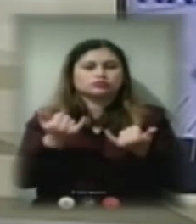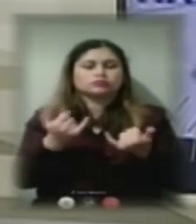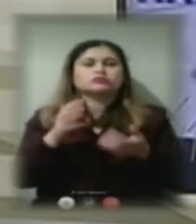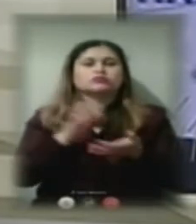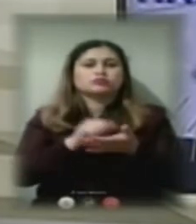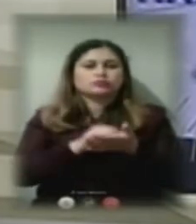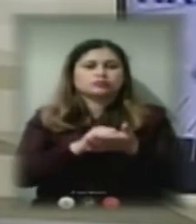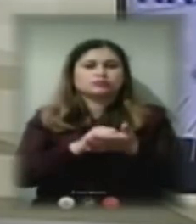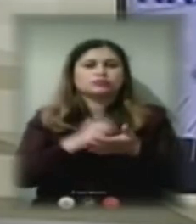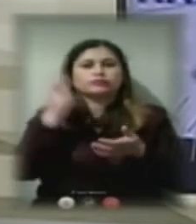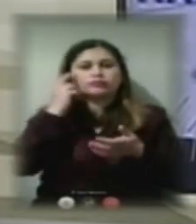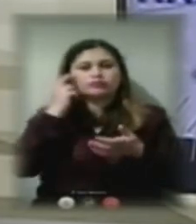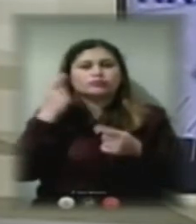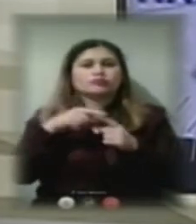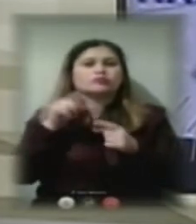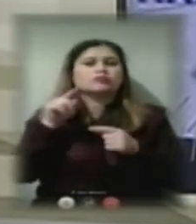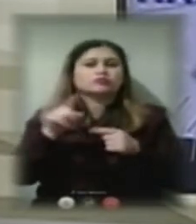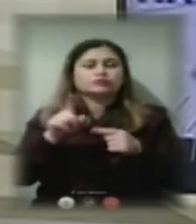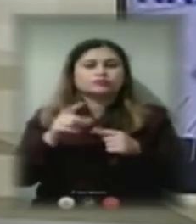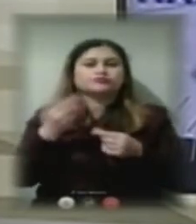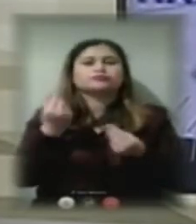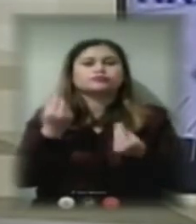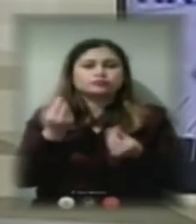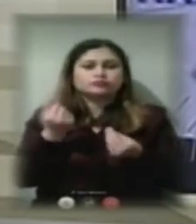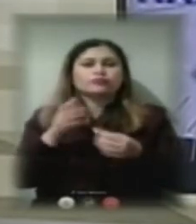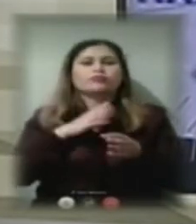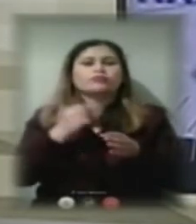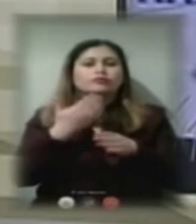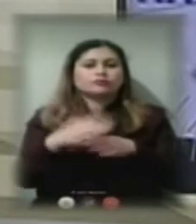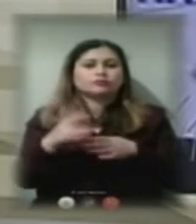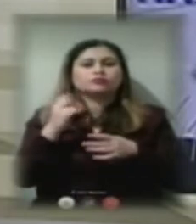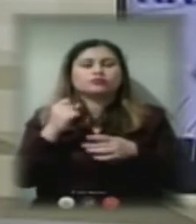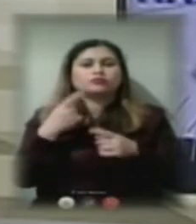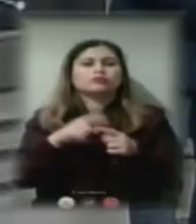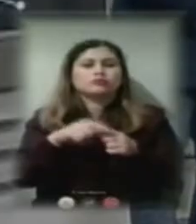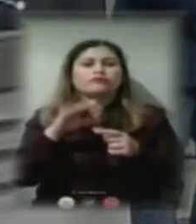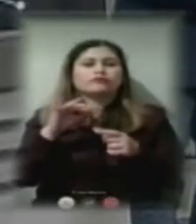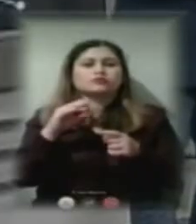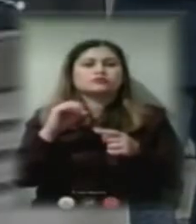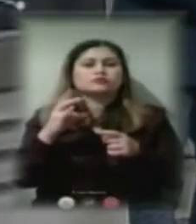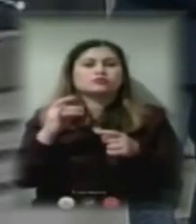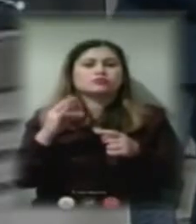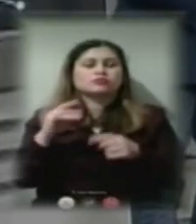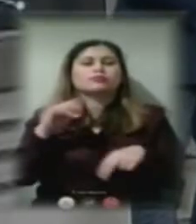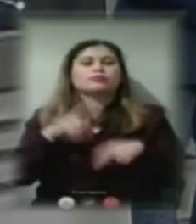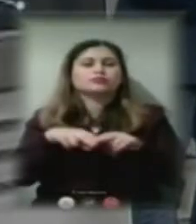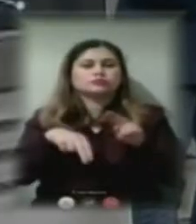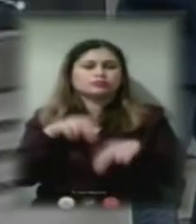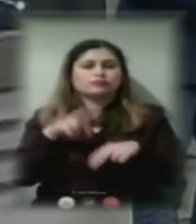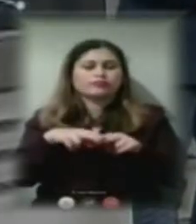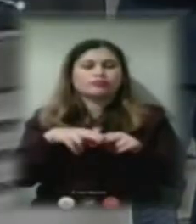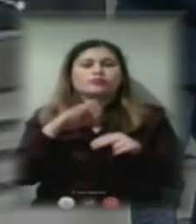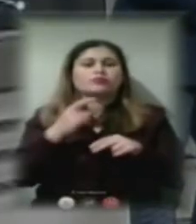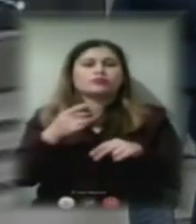Києві тільки тим, щоб гроші були виділені на відселення, на будівництво в мікрорайоні